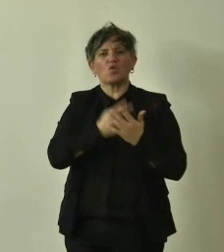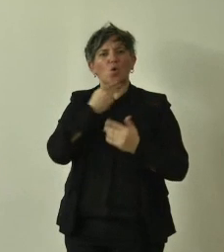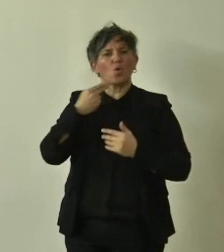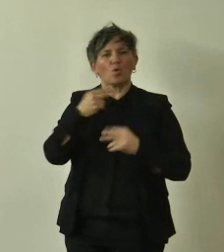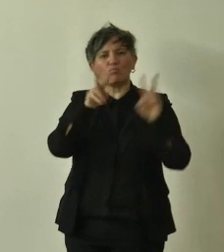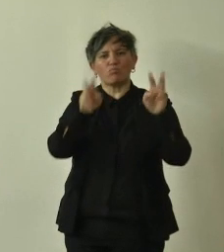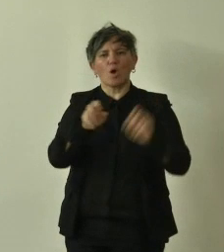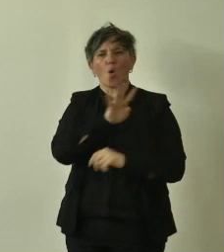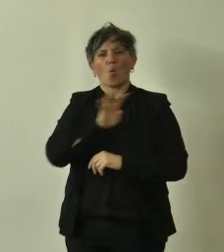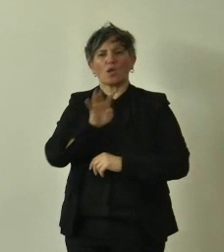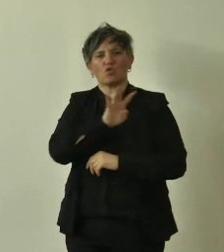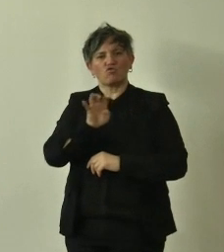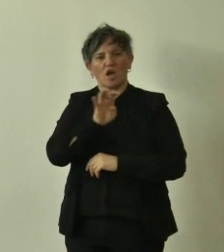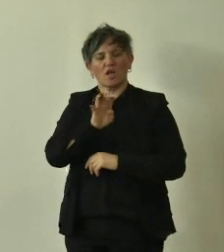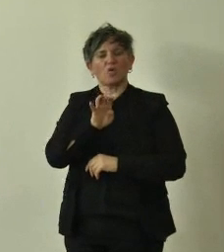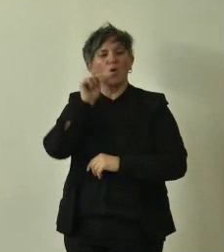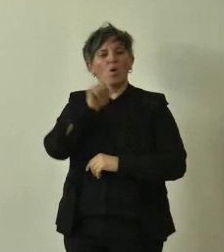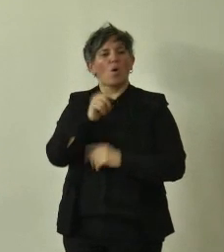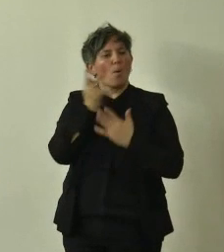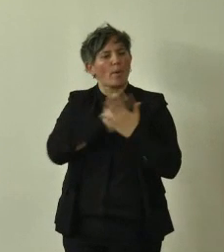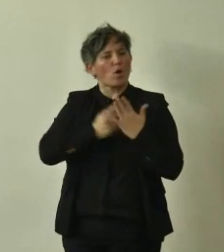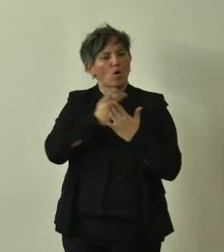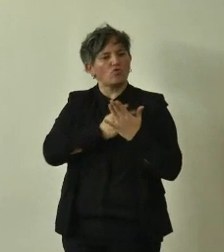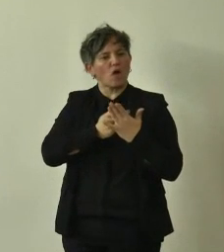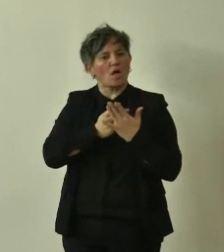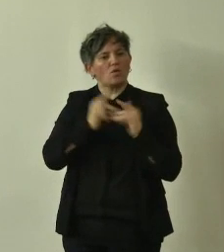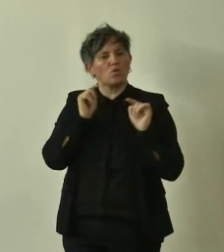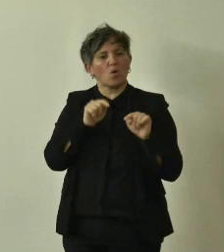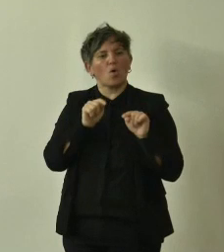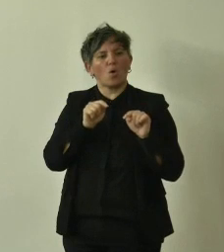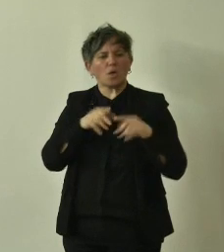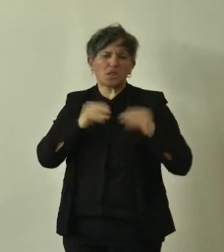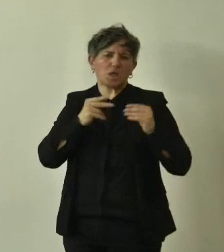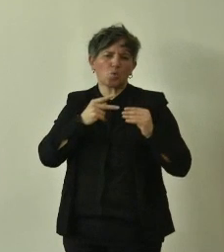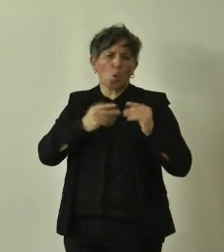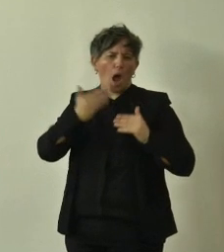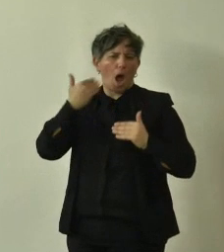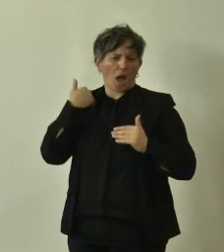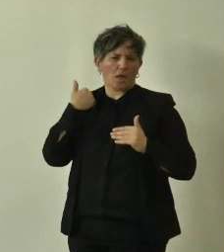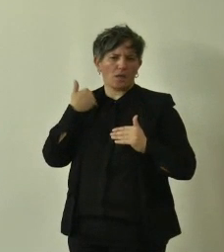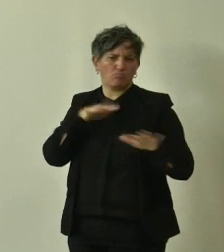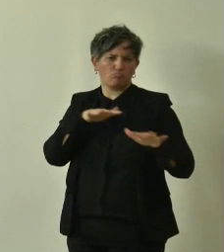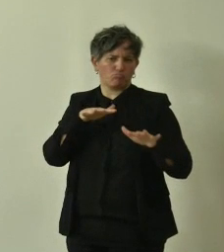che sta a punto diciamo che si è avviato da un paio d'anni